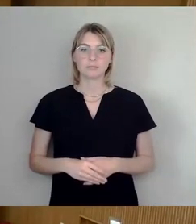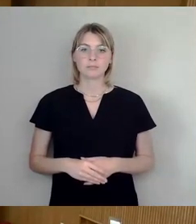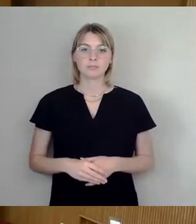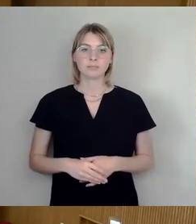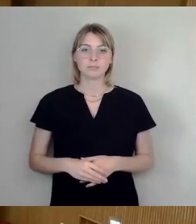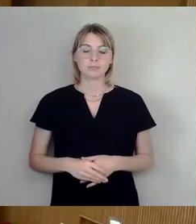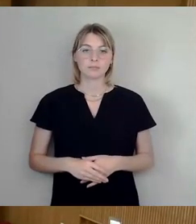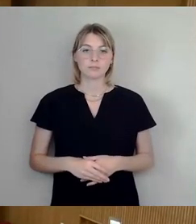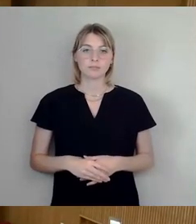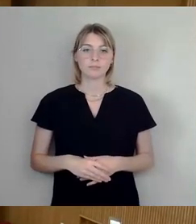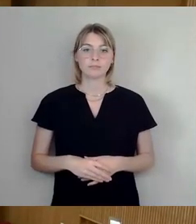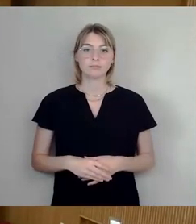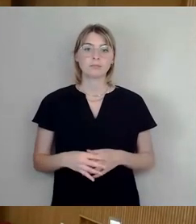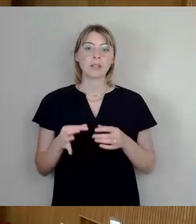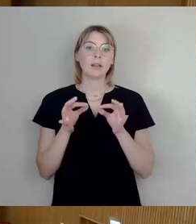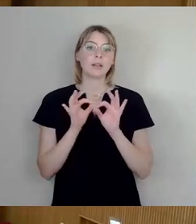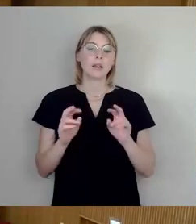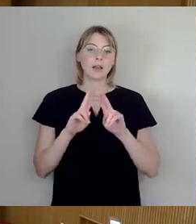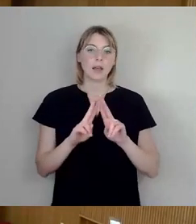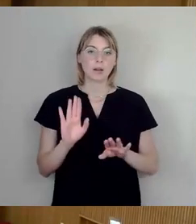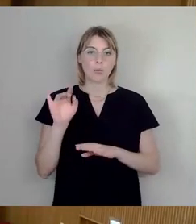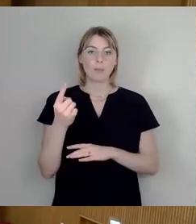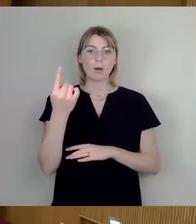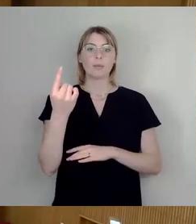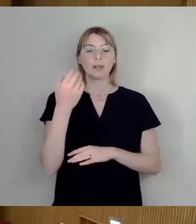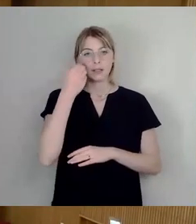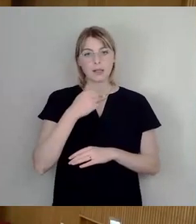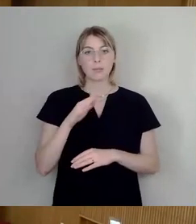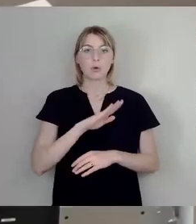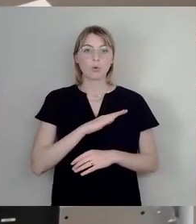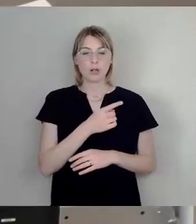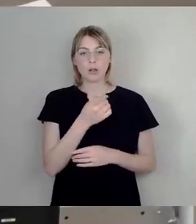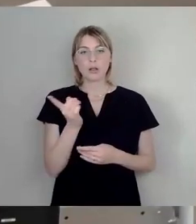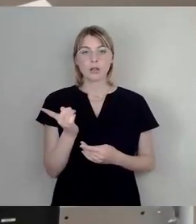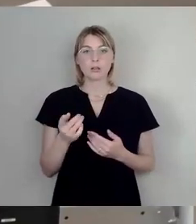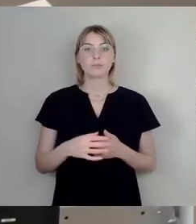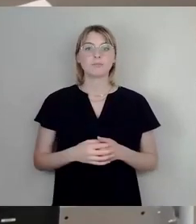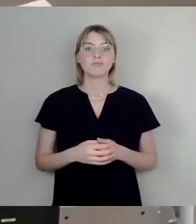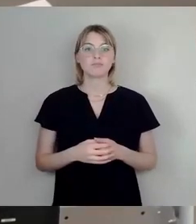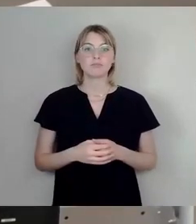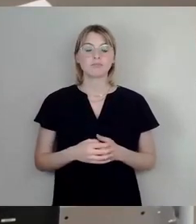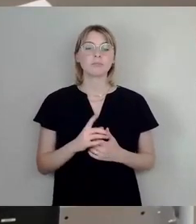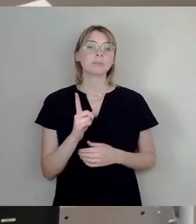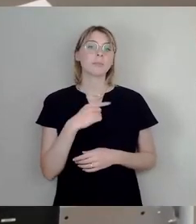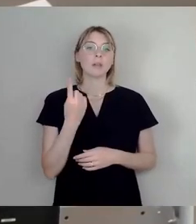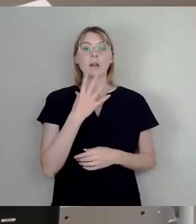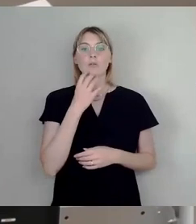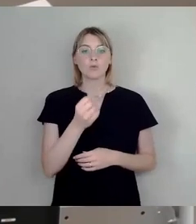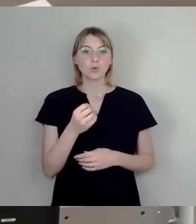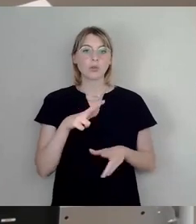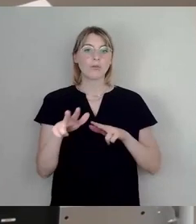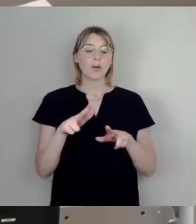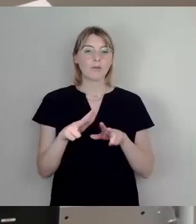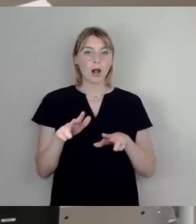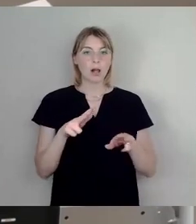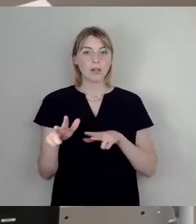Sehr geehrter Herr Oberbürgermeister, liebe Kolleginnen und Kollegen, wir wollen uns bei der Verwaltung für die Fortschreibung des BEDER